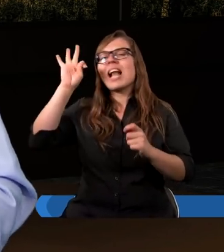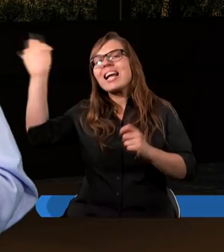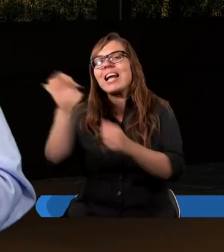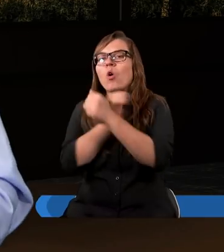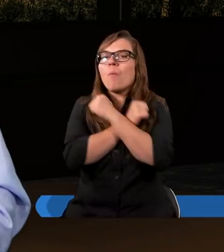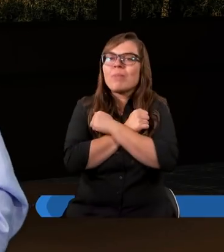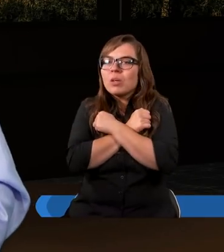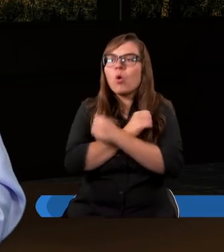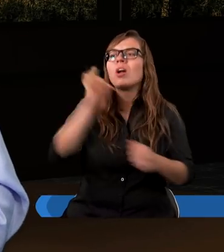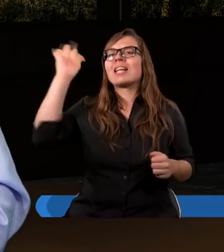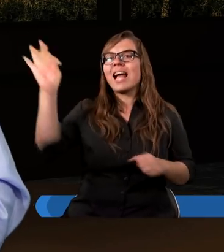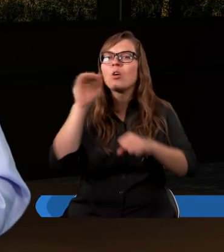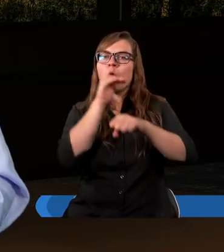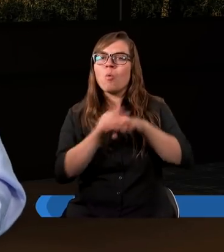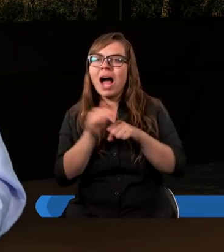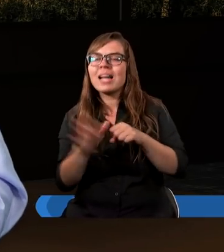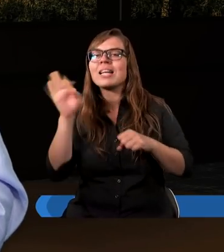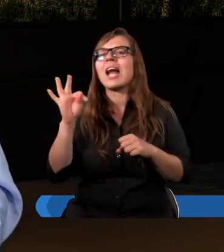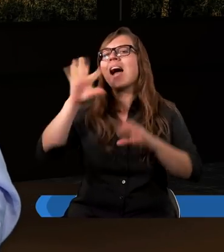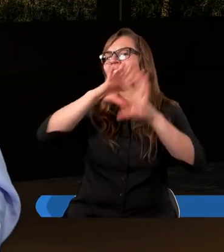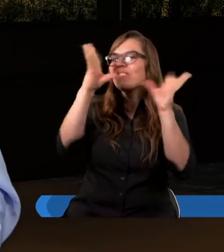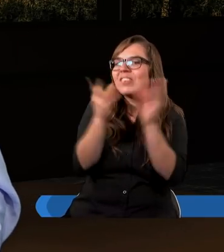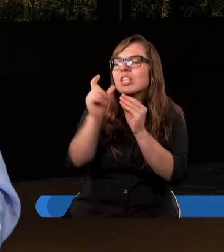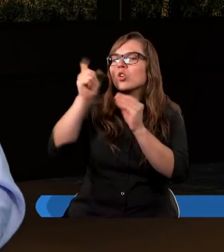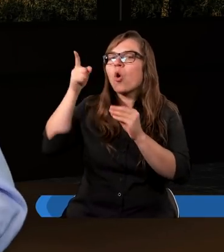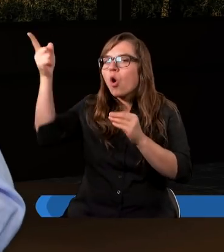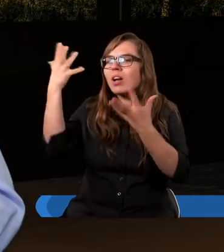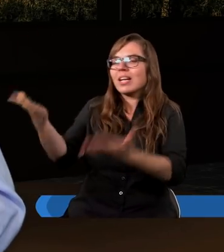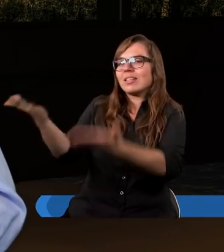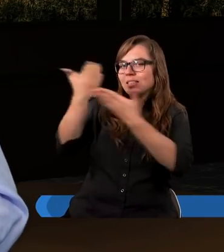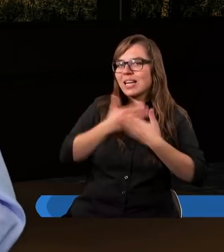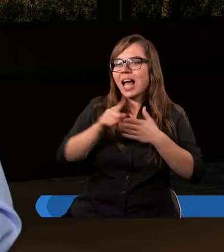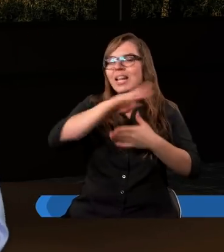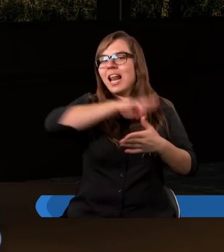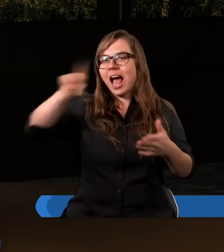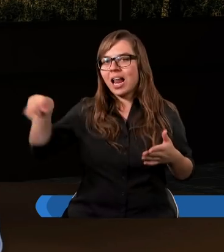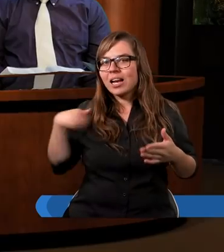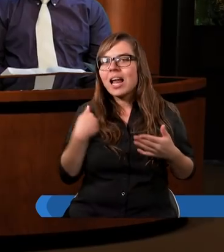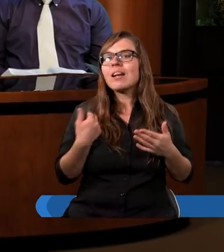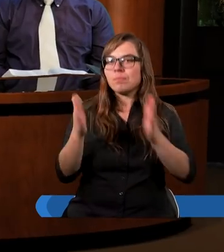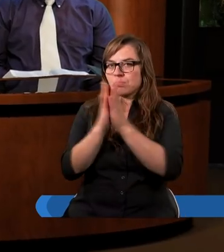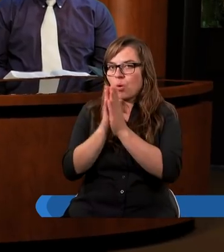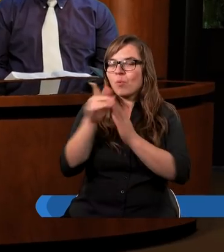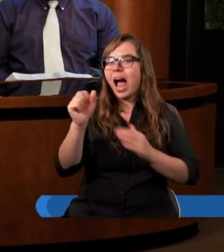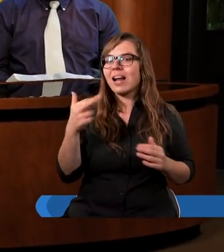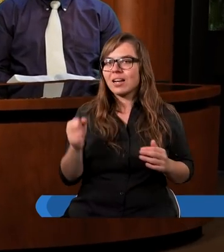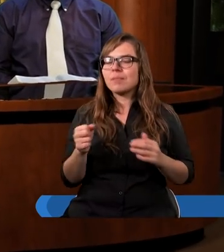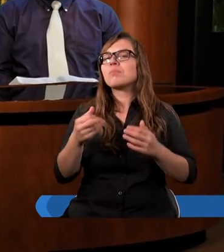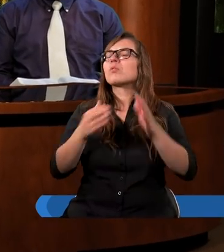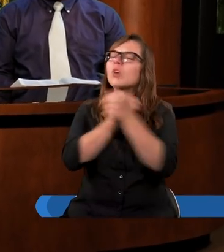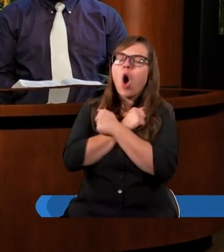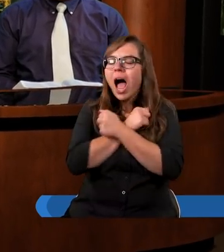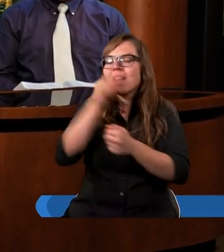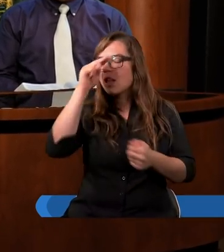miłość, za Jego łaskę i za wszystko, co chce nam przywrócić. Anił, proszę. Ukochane